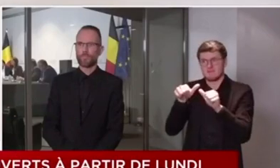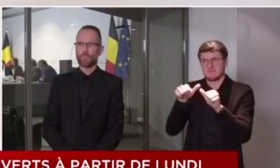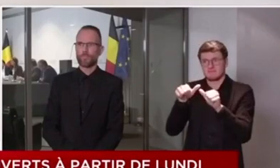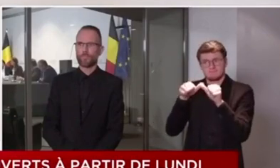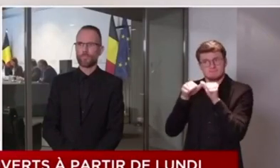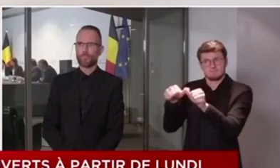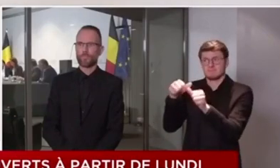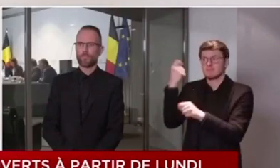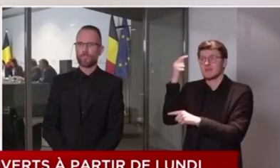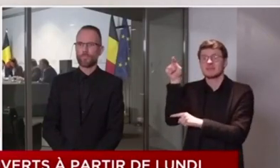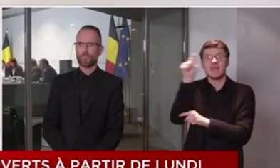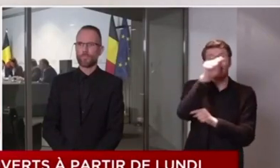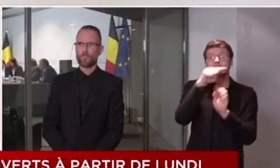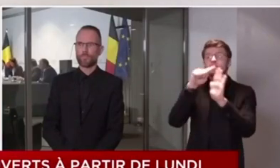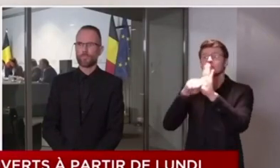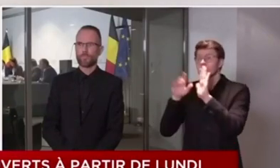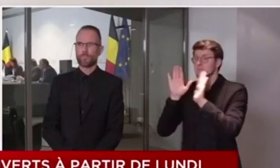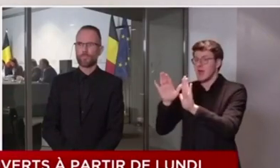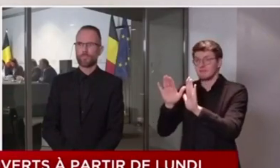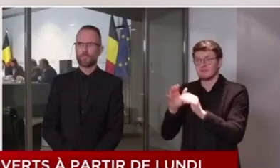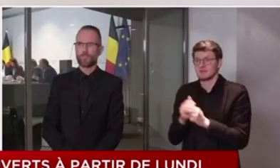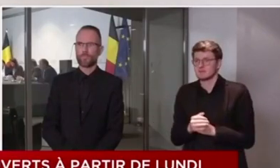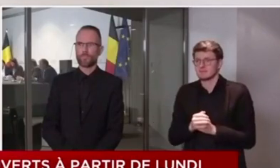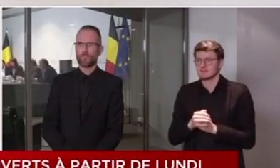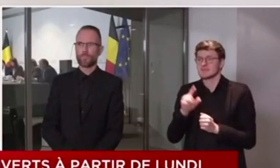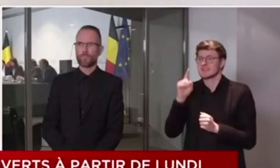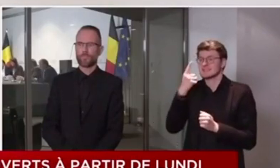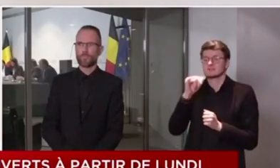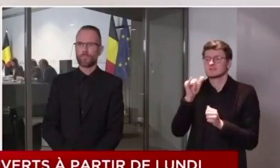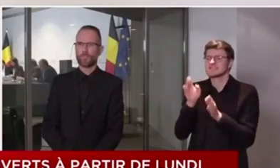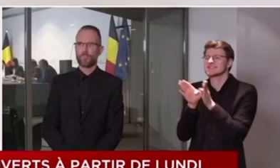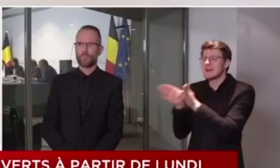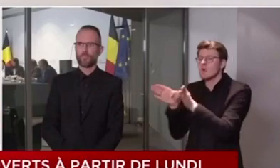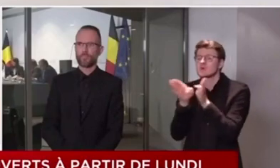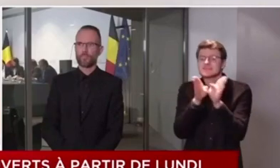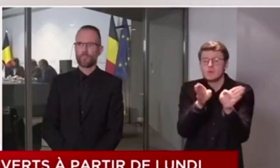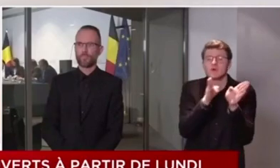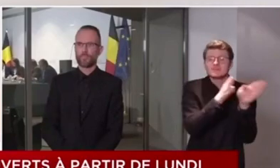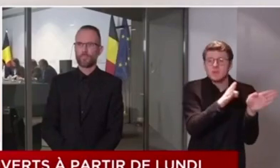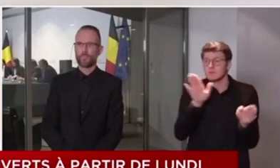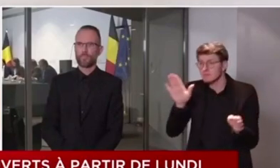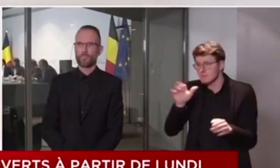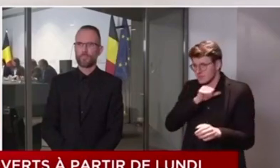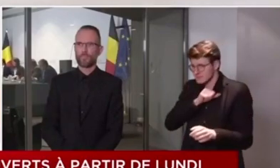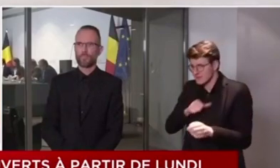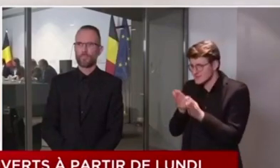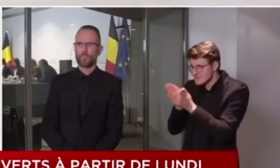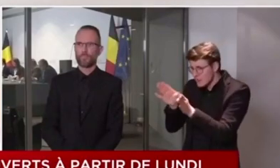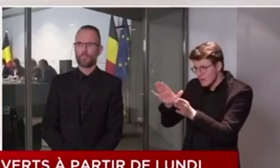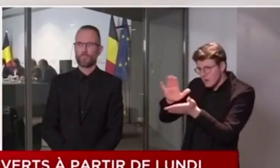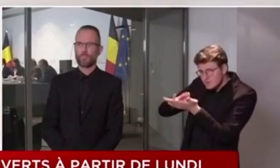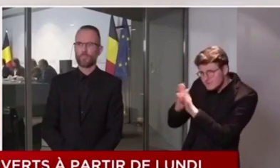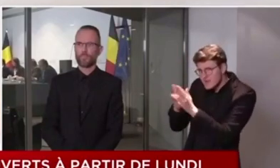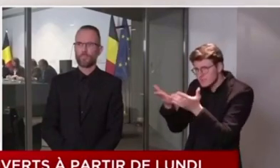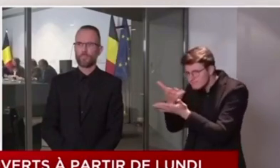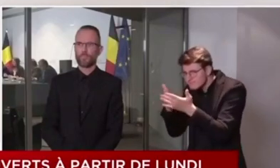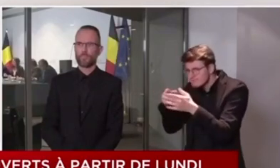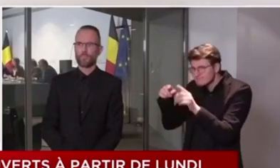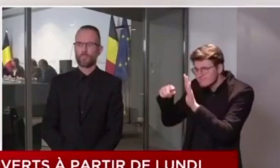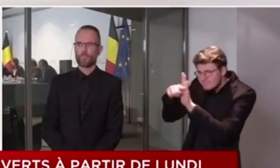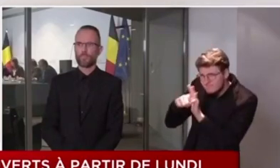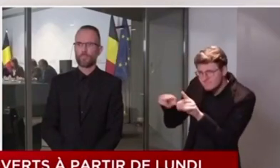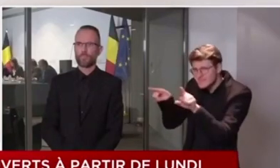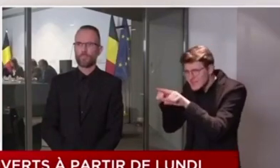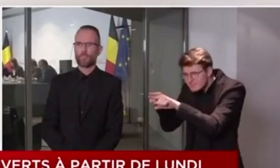restent d'application jusqu'à ce qu'il pourra y avoir des protocoles secteur par secteur. Le but de tel protocole sera de